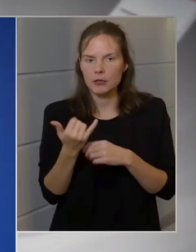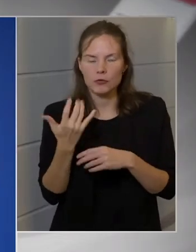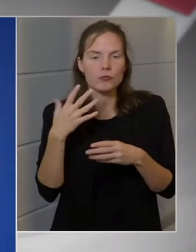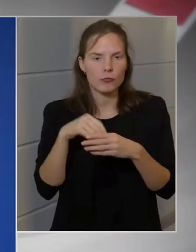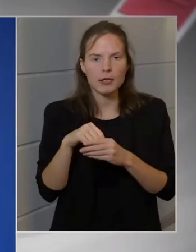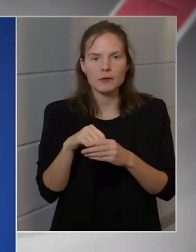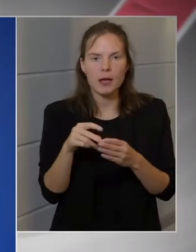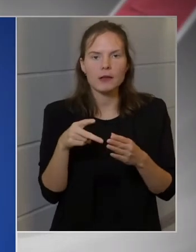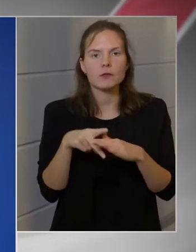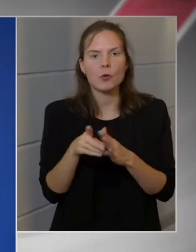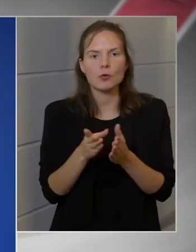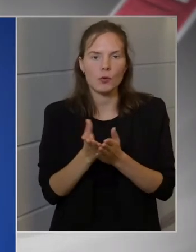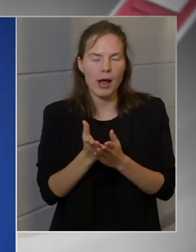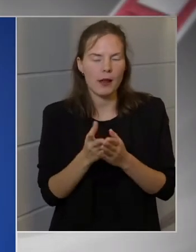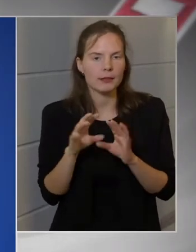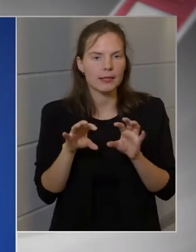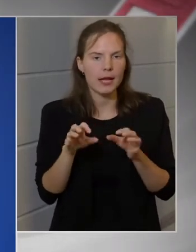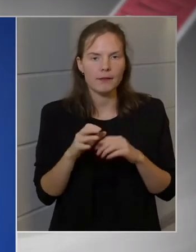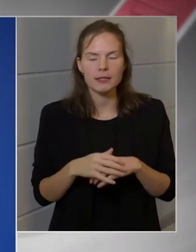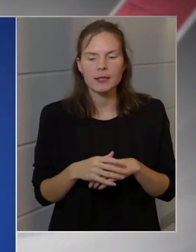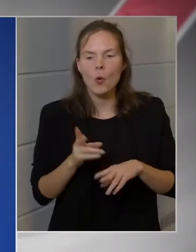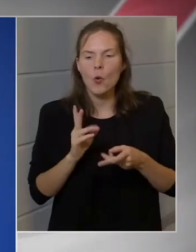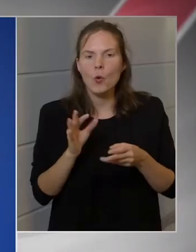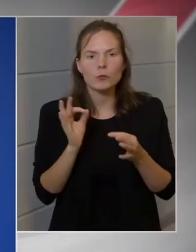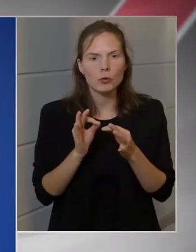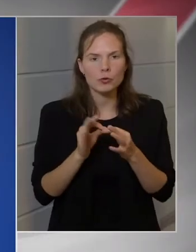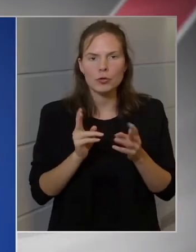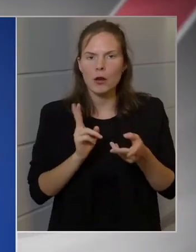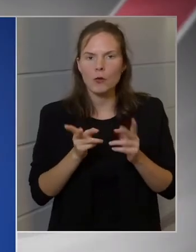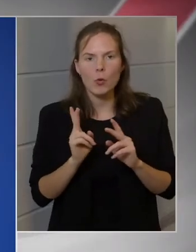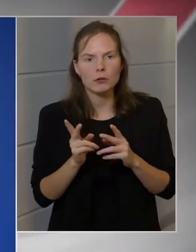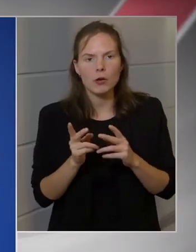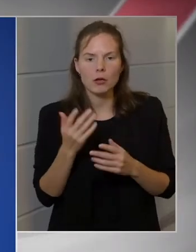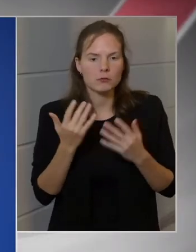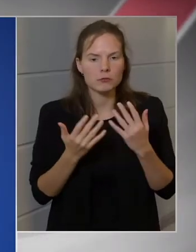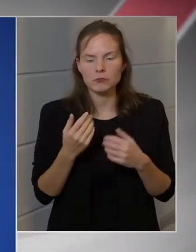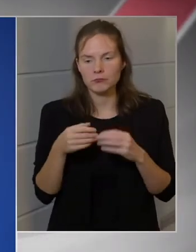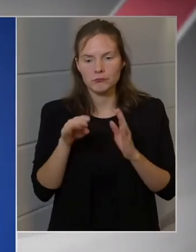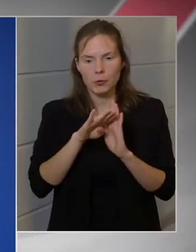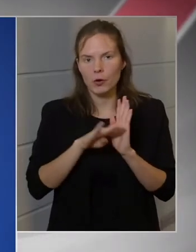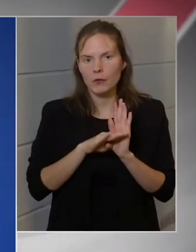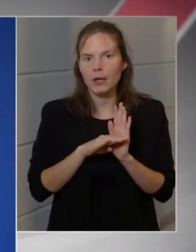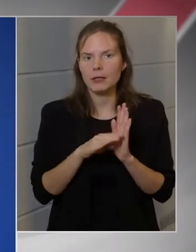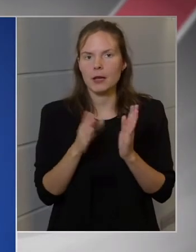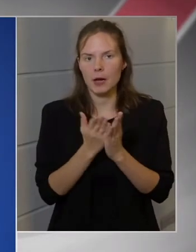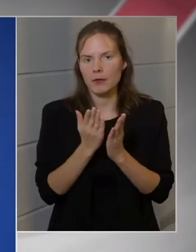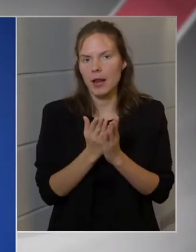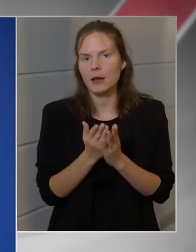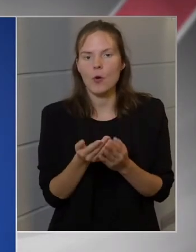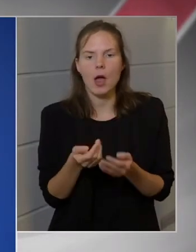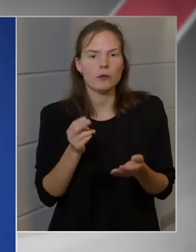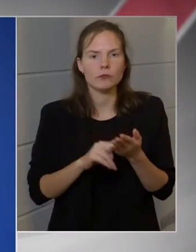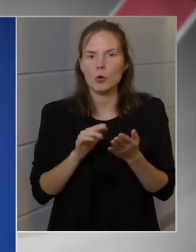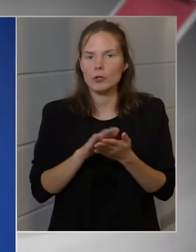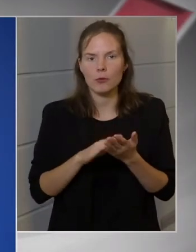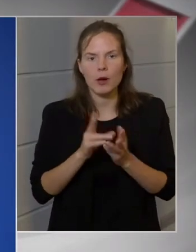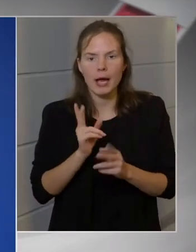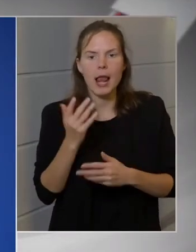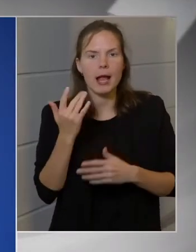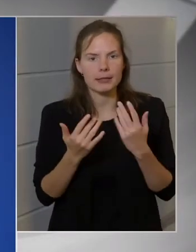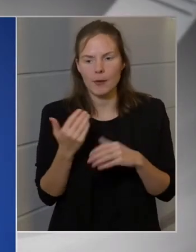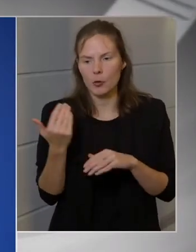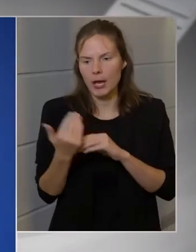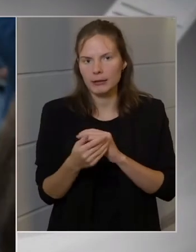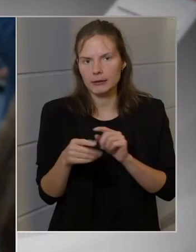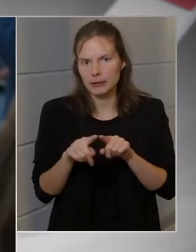televízió. Ez ugyebben pontosan hogyan, smint számol, a törvényeknek megfelelően jogszerűen kell elszámolni, és eddig úgy tudom, hogy ez így is